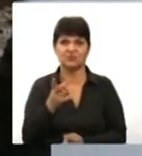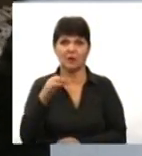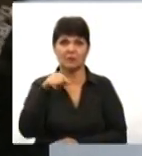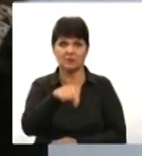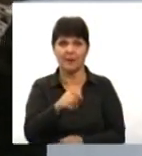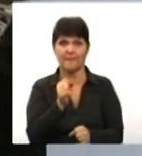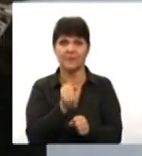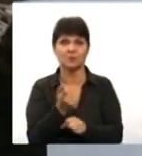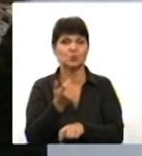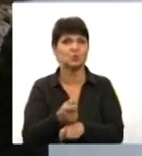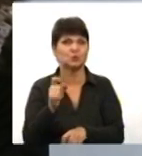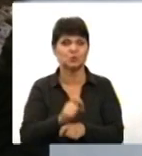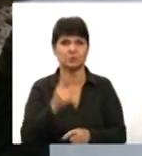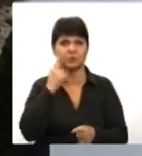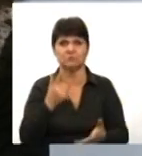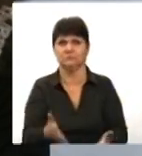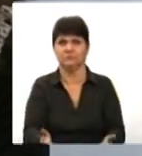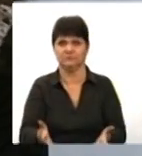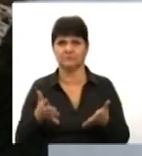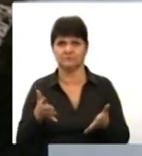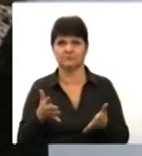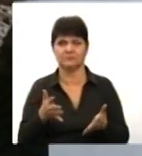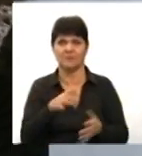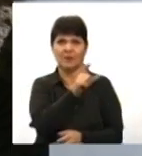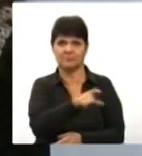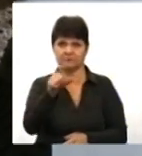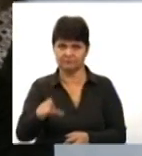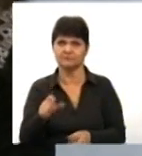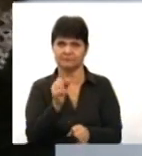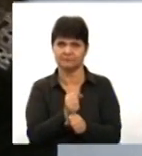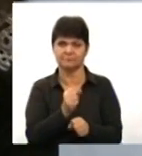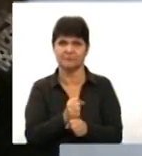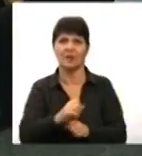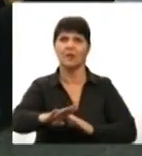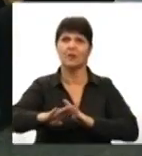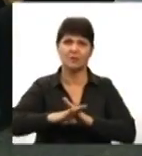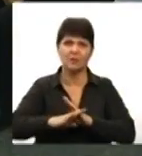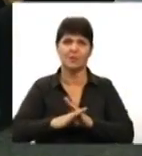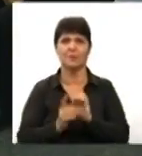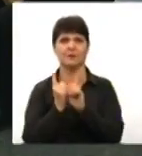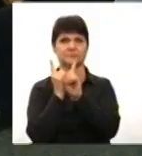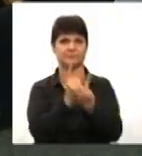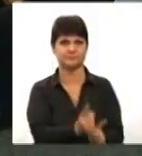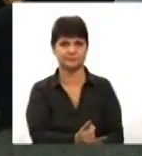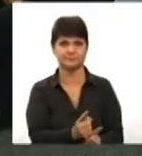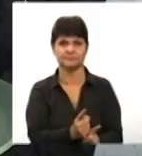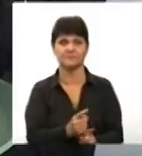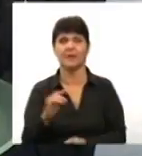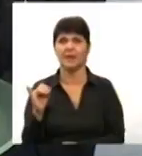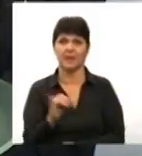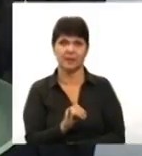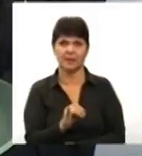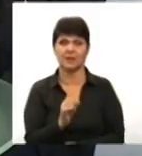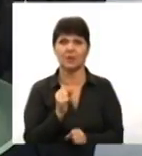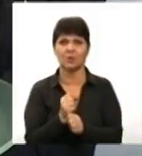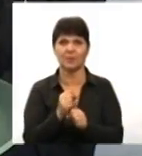дуже добре і чітко працівники метро. Вони допомагають супроводжувати і робити